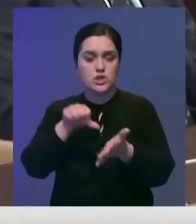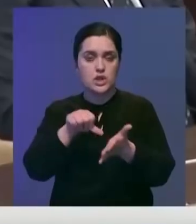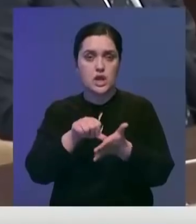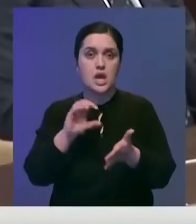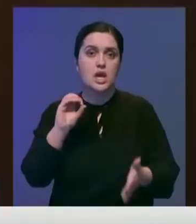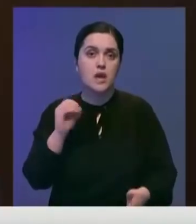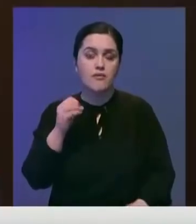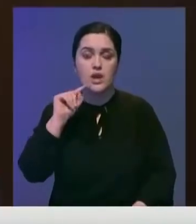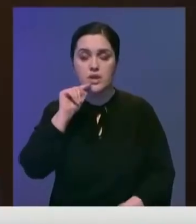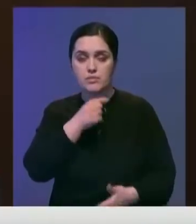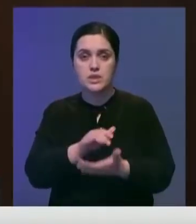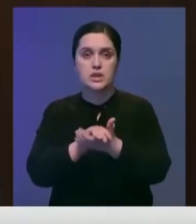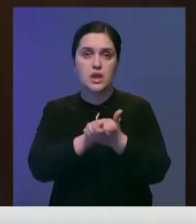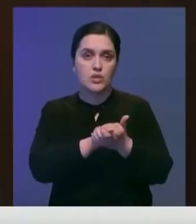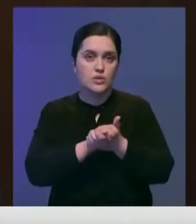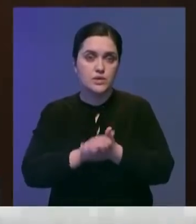экономического союза.